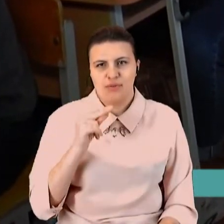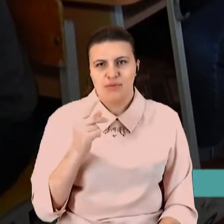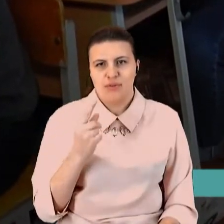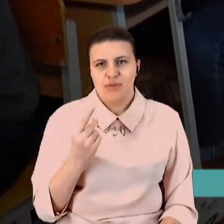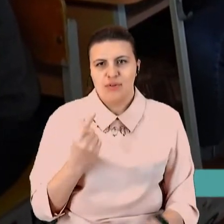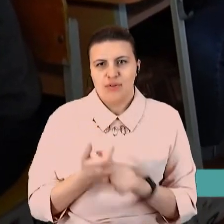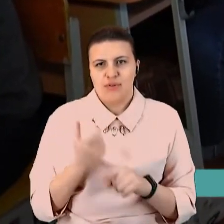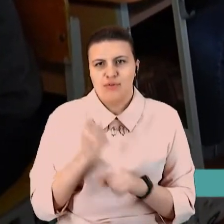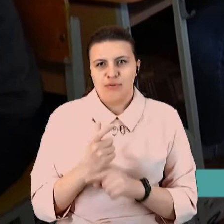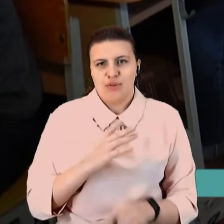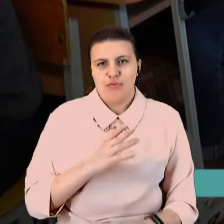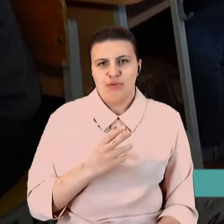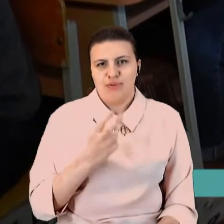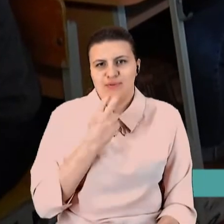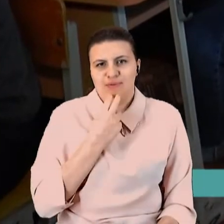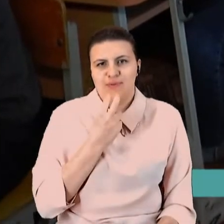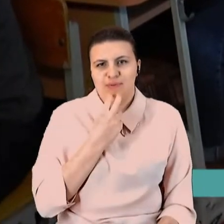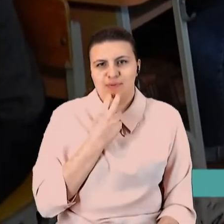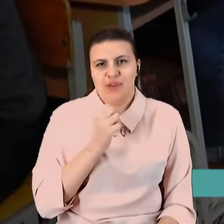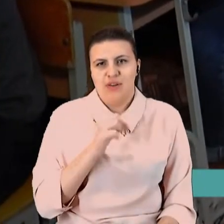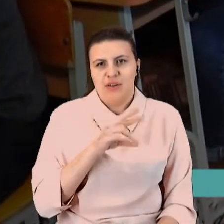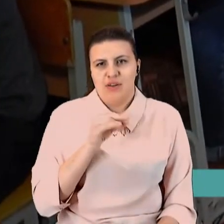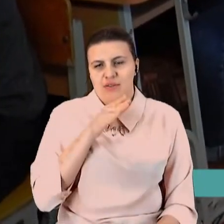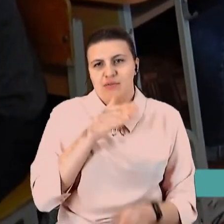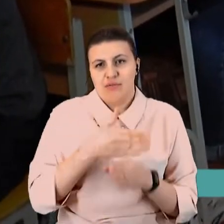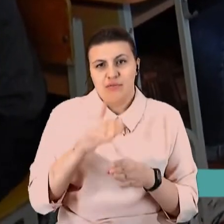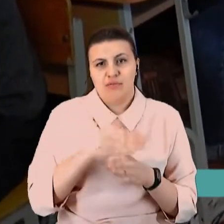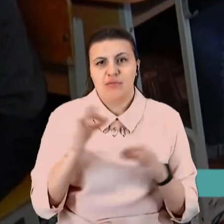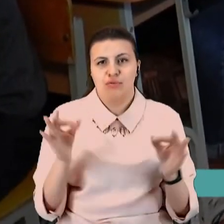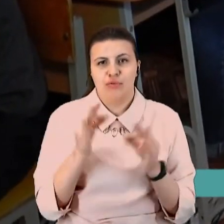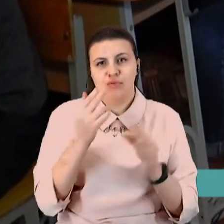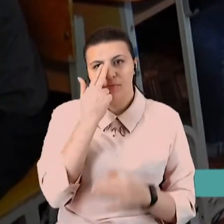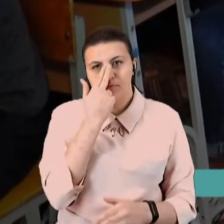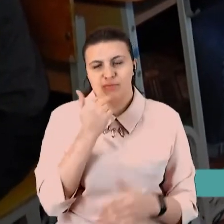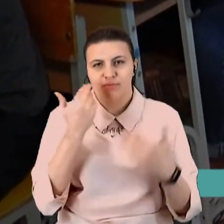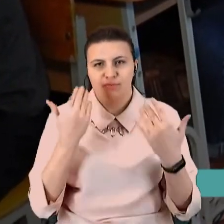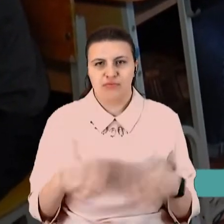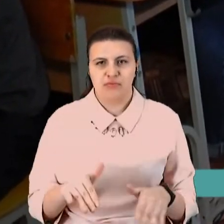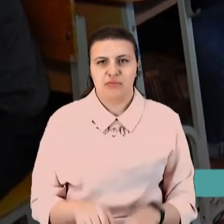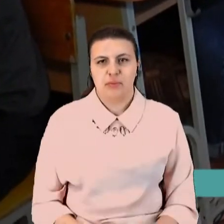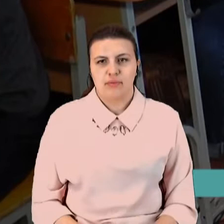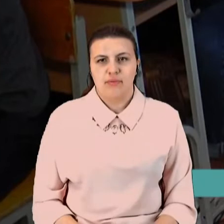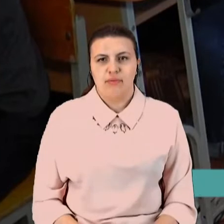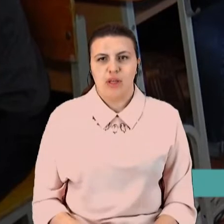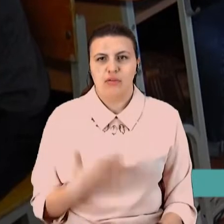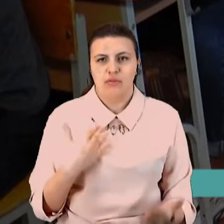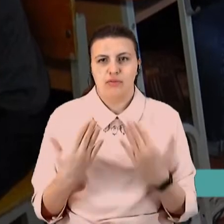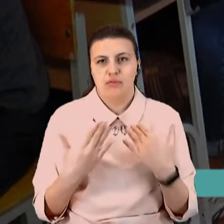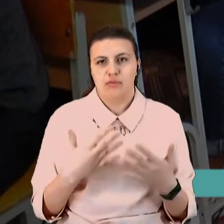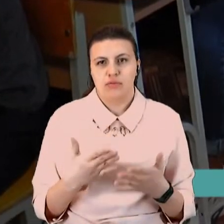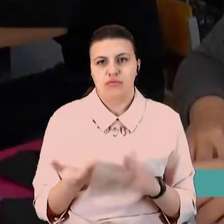кумедно. Але згодом, кожним уроком ти до цього звикаєш і ставишся більш-менш